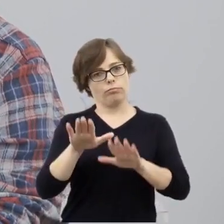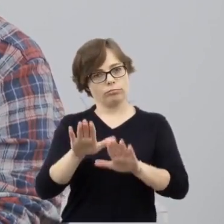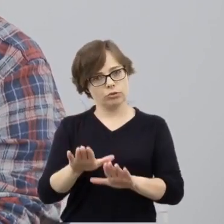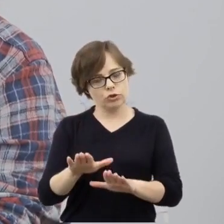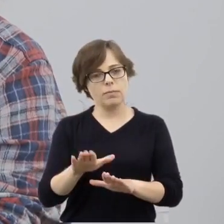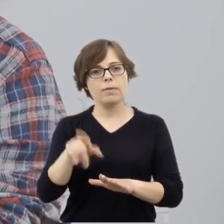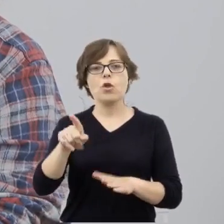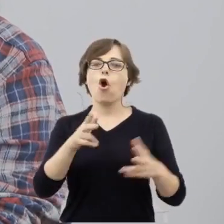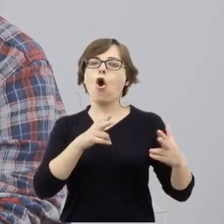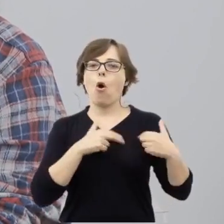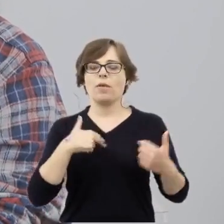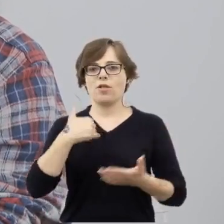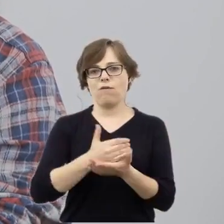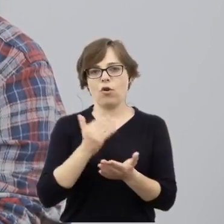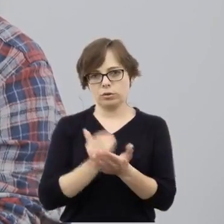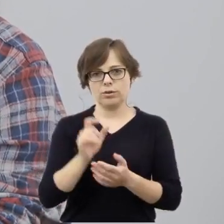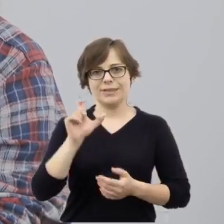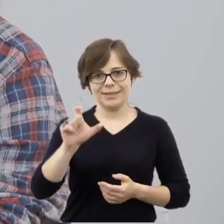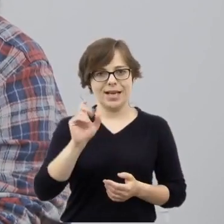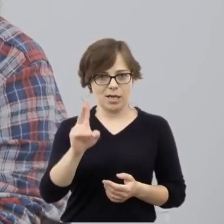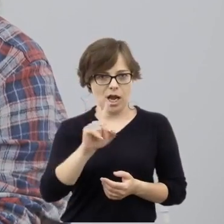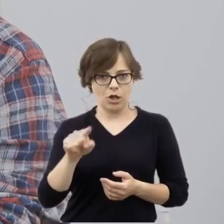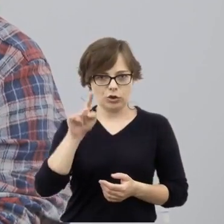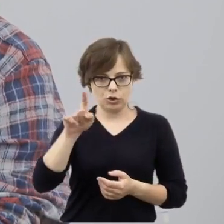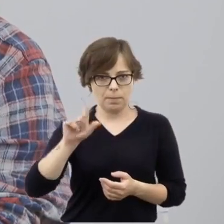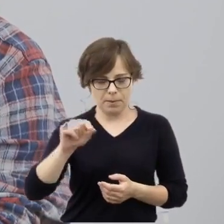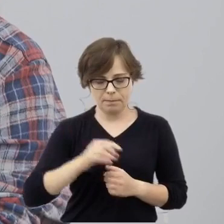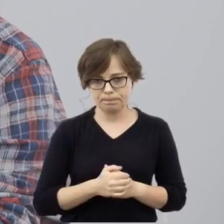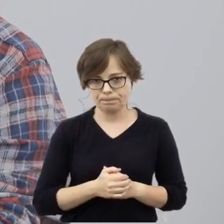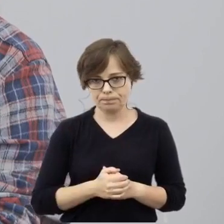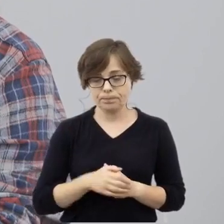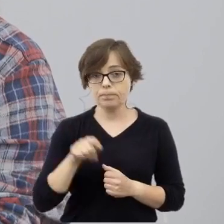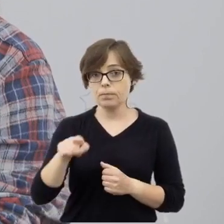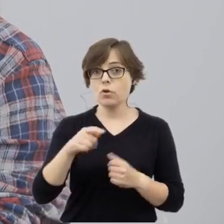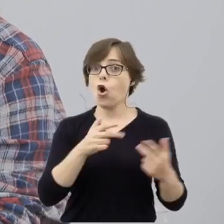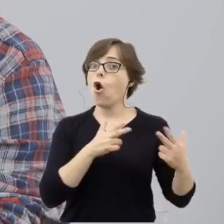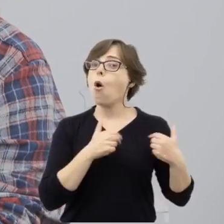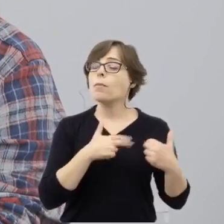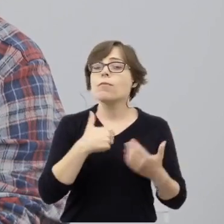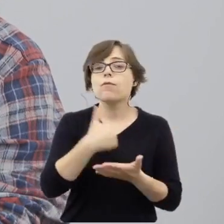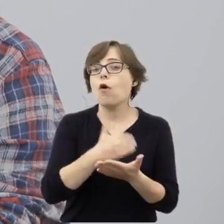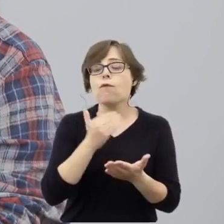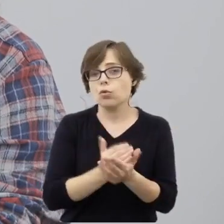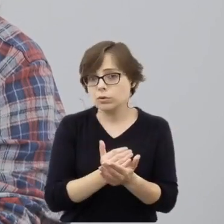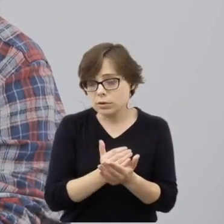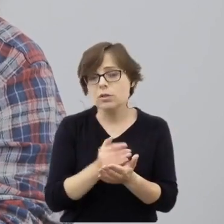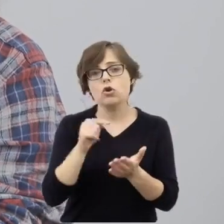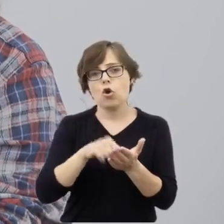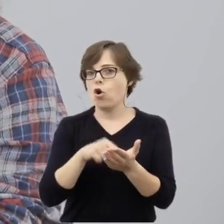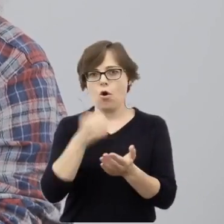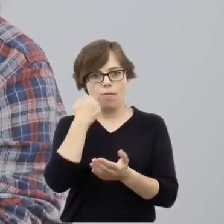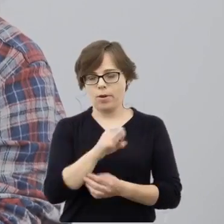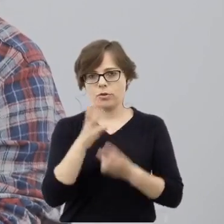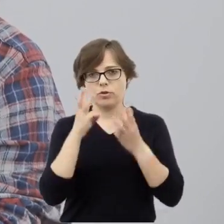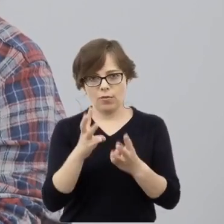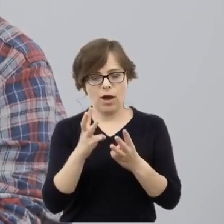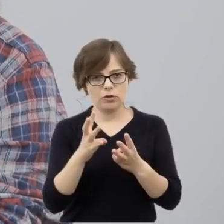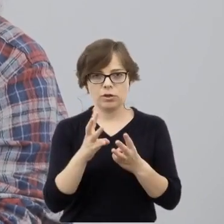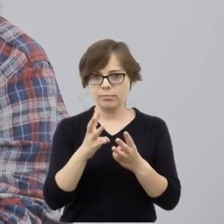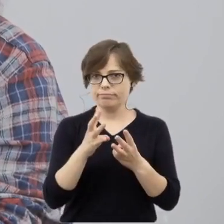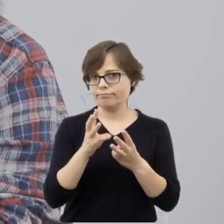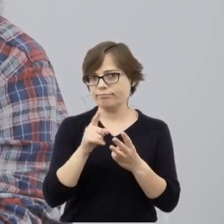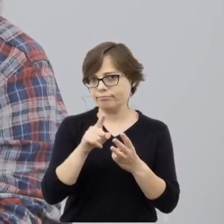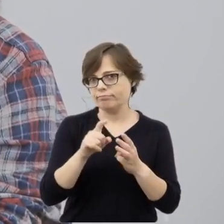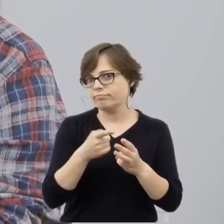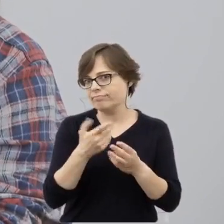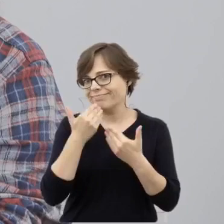Komitetu Wojewódzkiego CKŻP. Komitety wojewódzkie stanowiły dość ważne ogniwo w pracy tej instytucji.